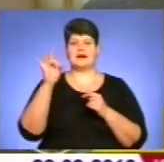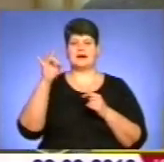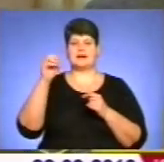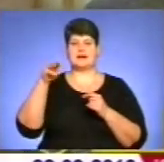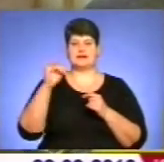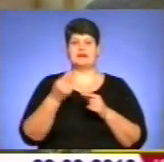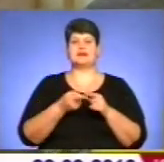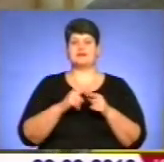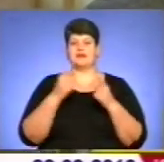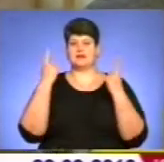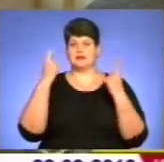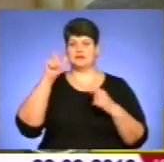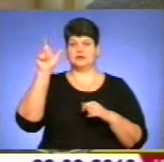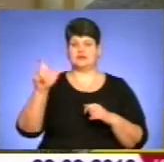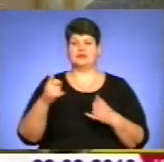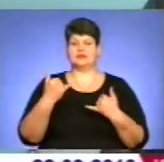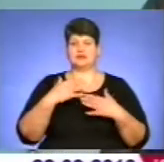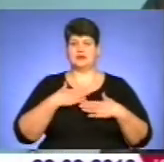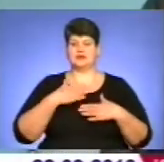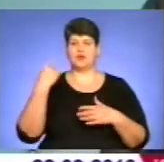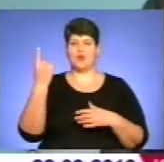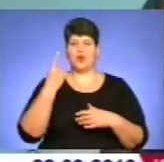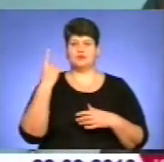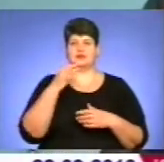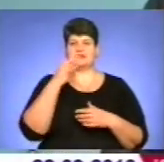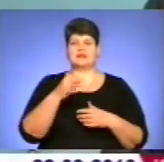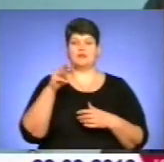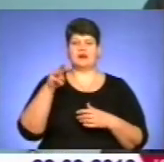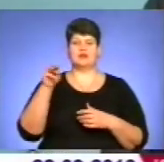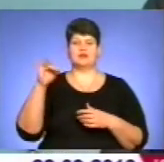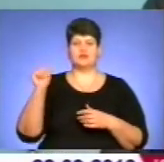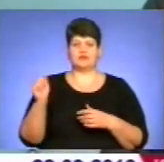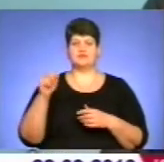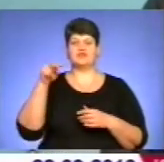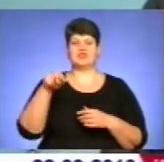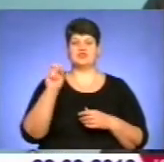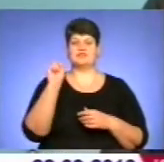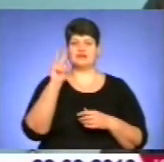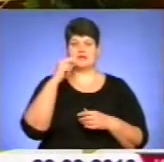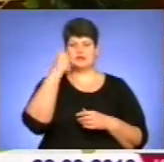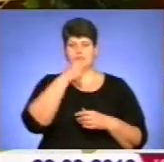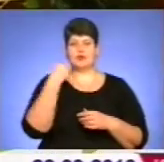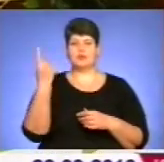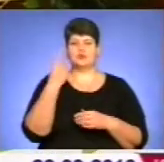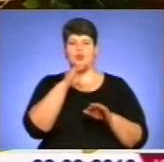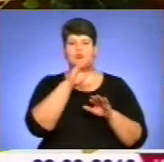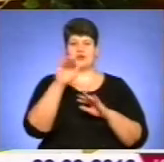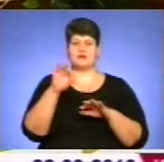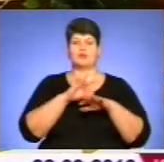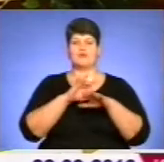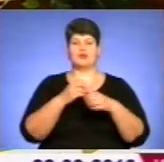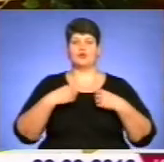постать для нашої області, зазначив депутат обласної ради Михайло Тимошик. У 2012 році на обласному рівні провели